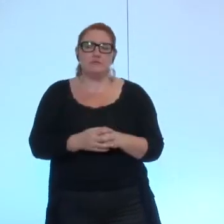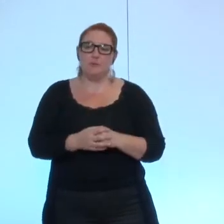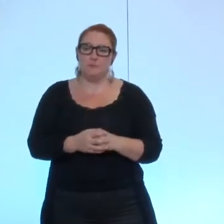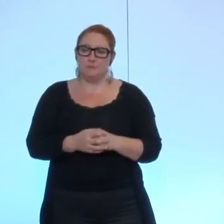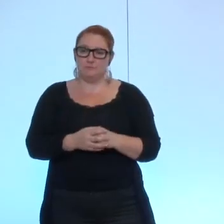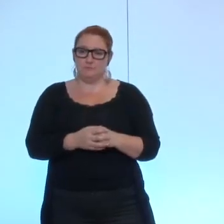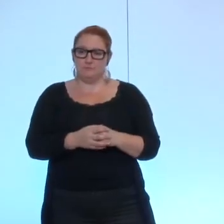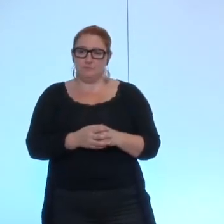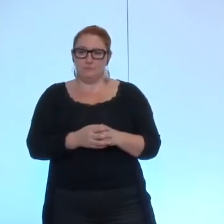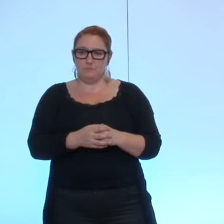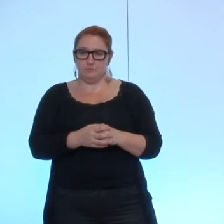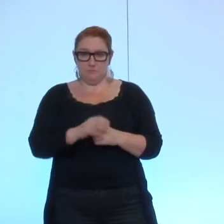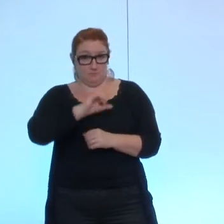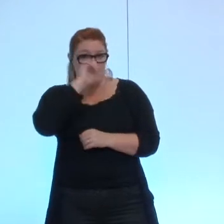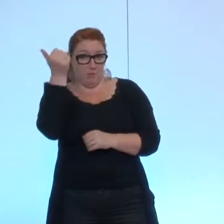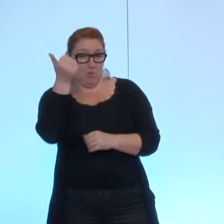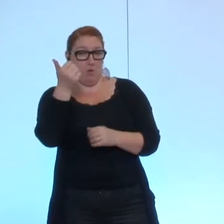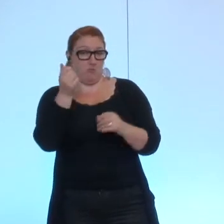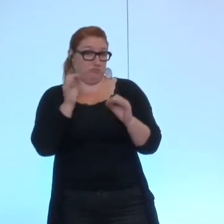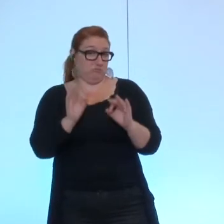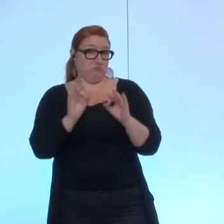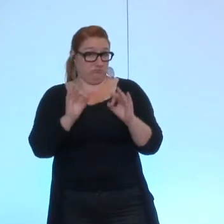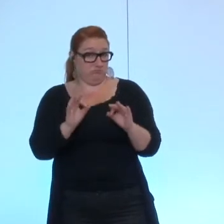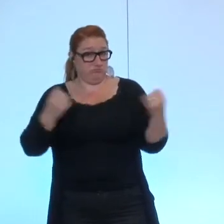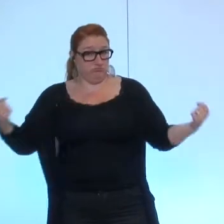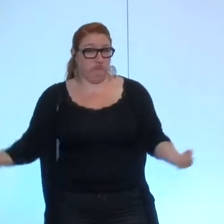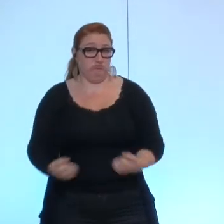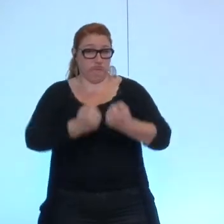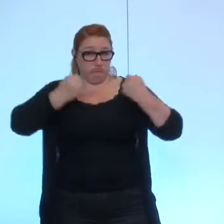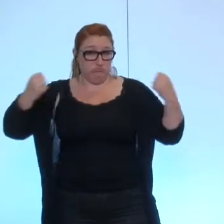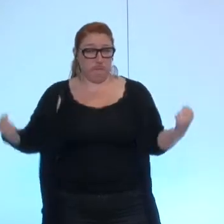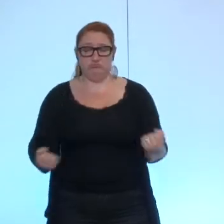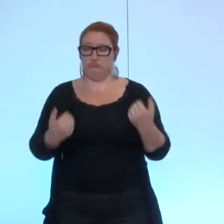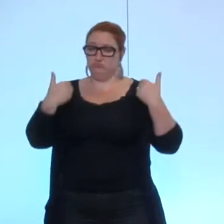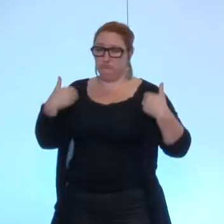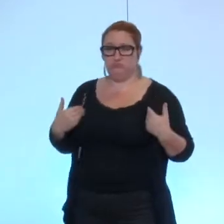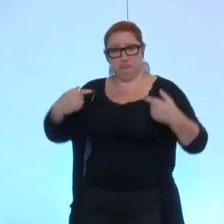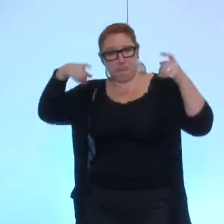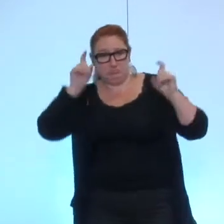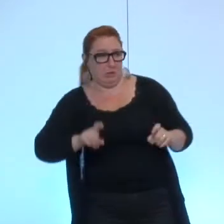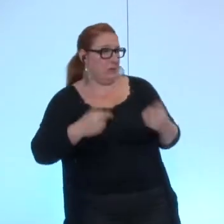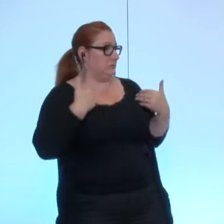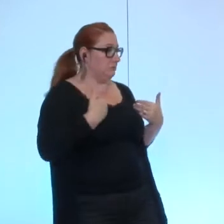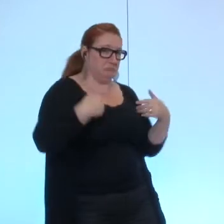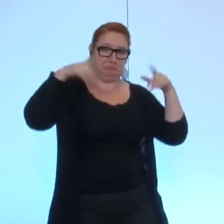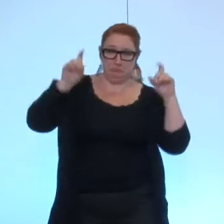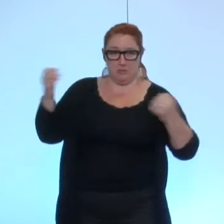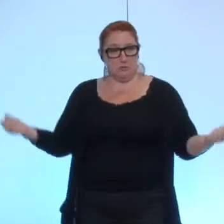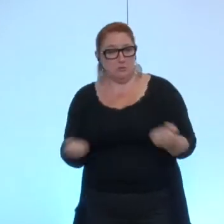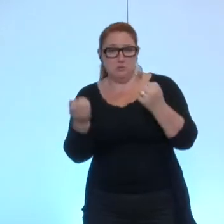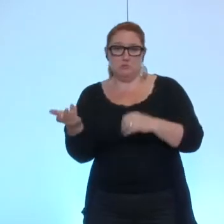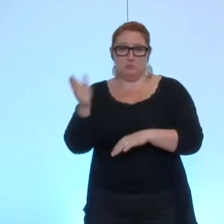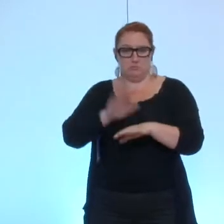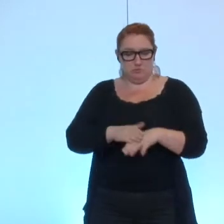Vous avez d'abord, d'ailleurs, beaucoup communiqué sur le sujet. Aujourd'hui, ce que vous faites, c'est une